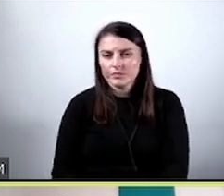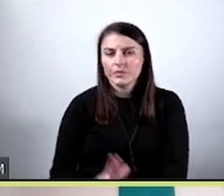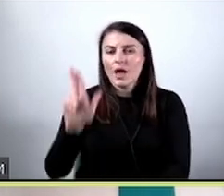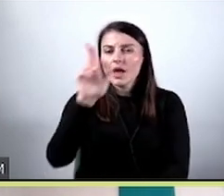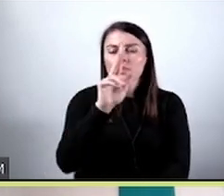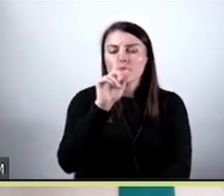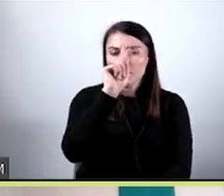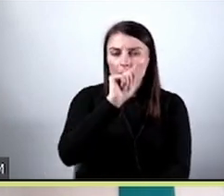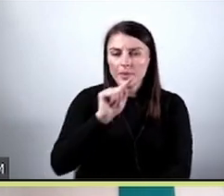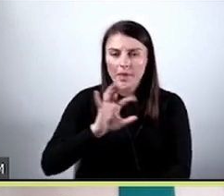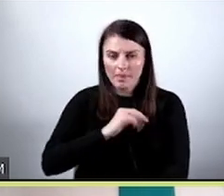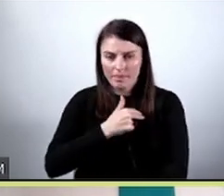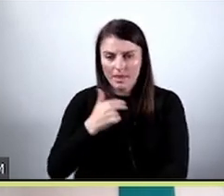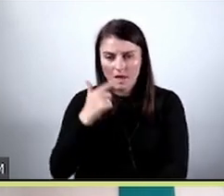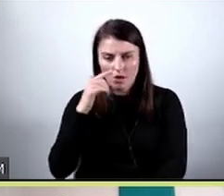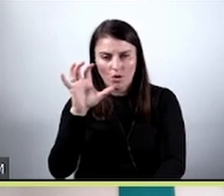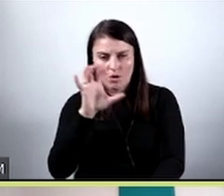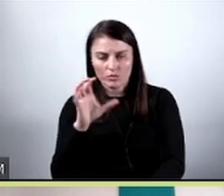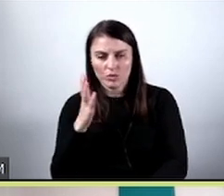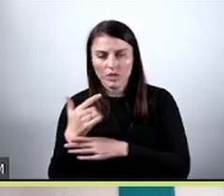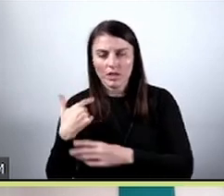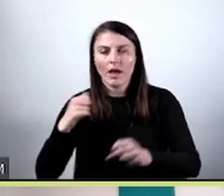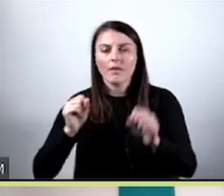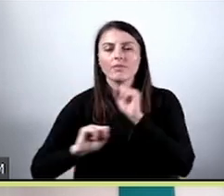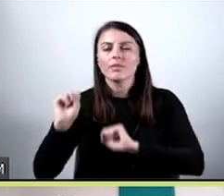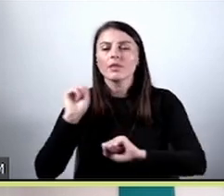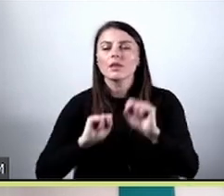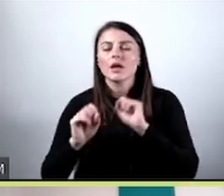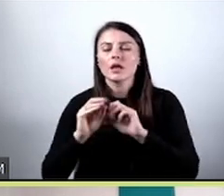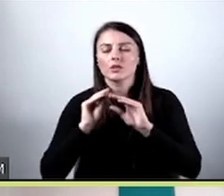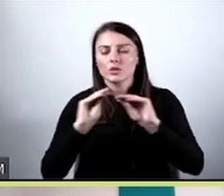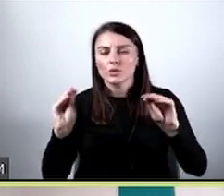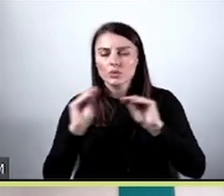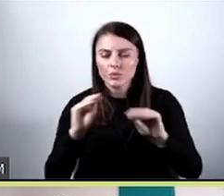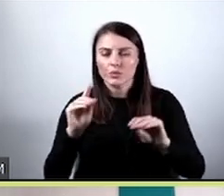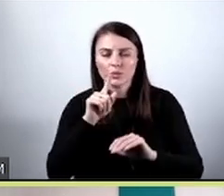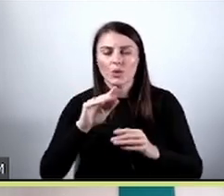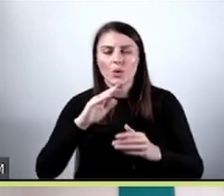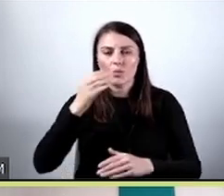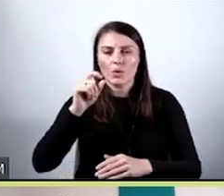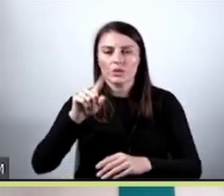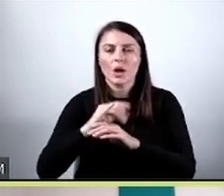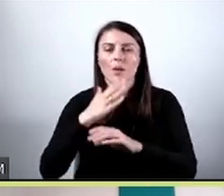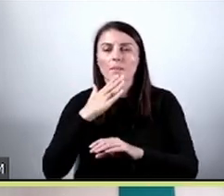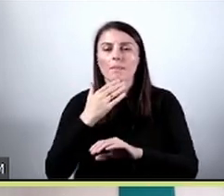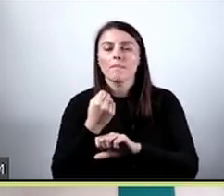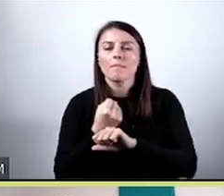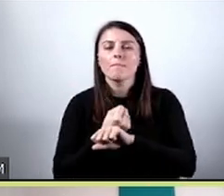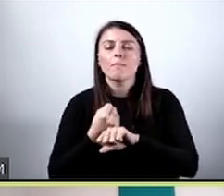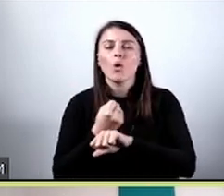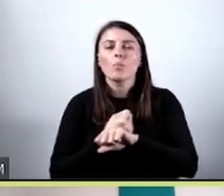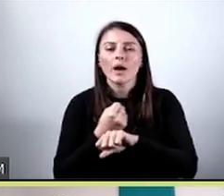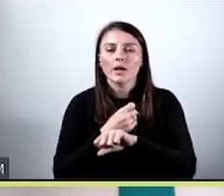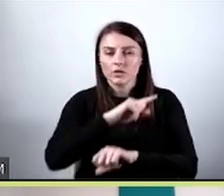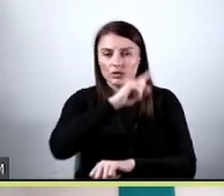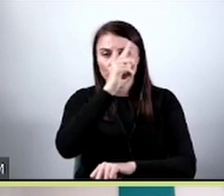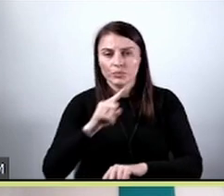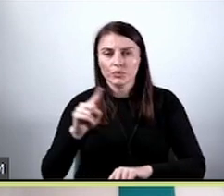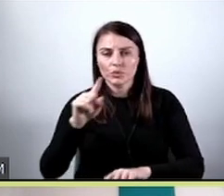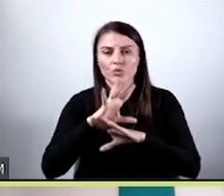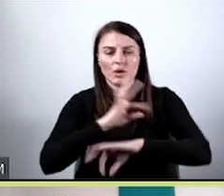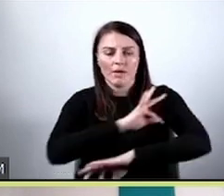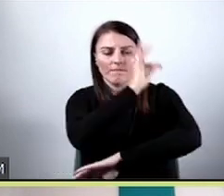punkty to są nasze obserwacje, które używamy do treningu modelu, natomiast pomarańczowa krzywa to jest funkcja, która odzwierciedla nam dane zjawisko.